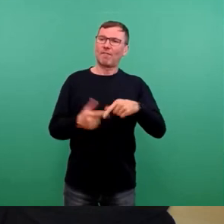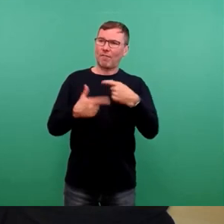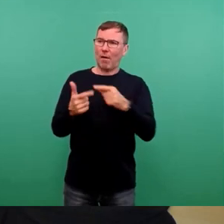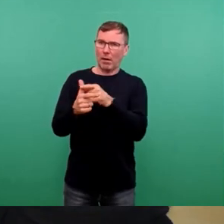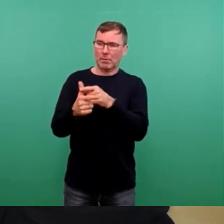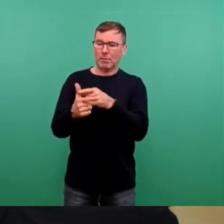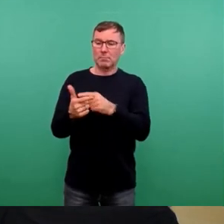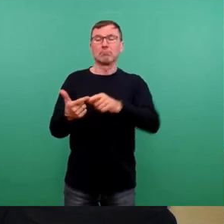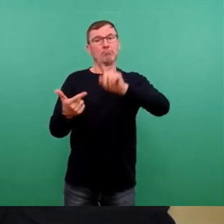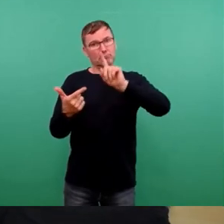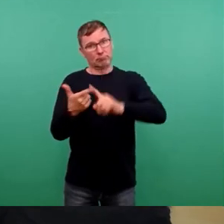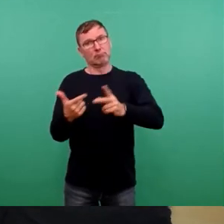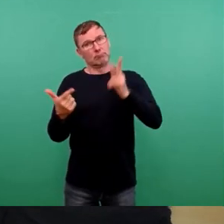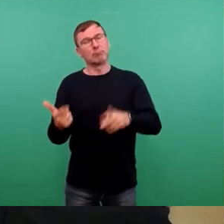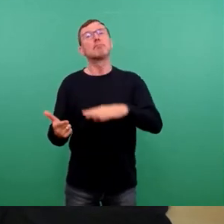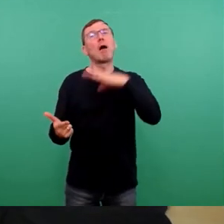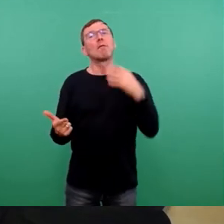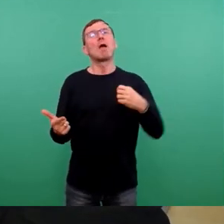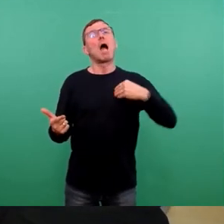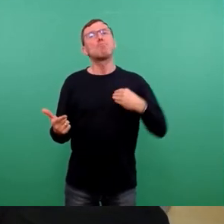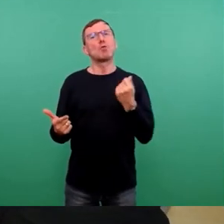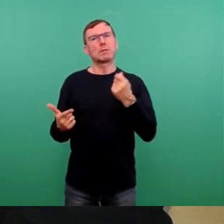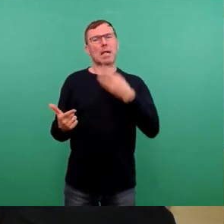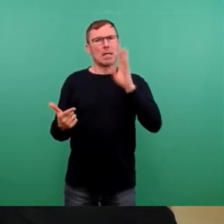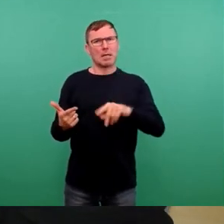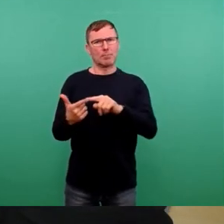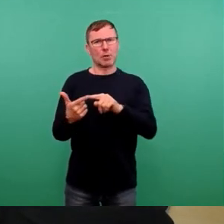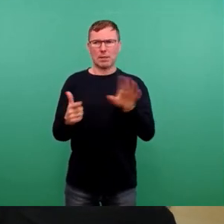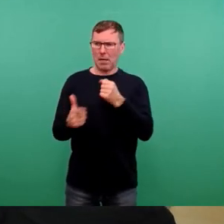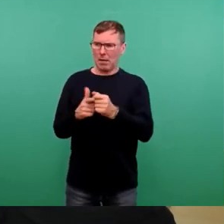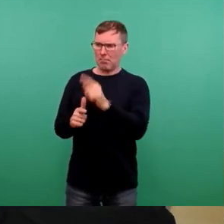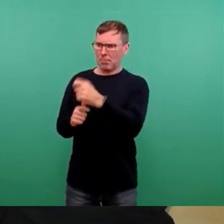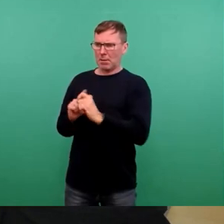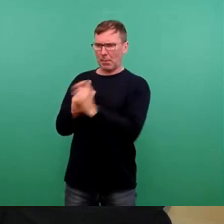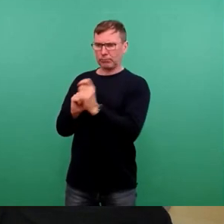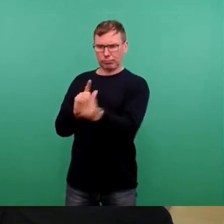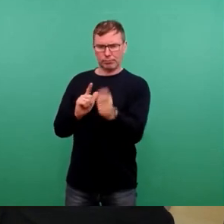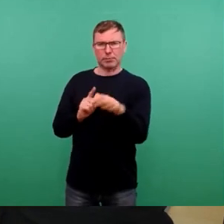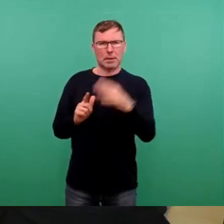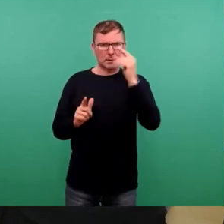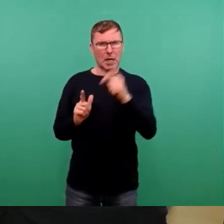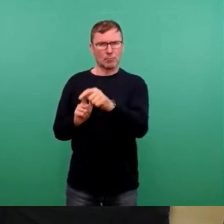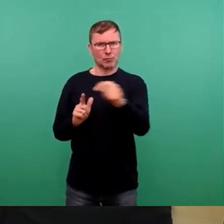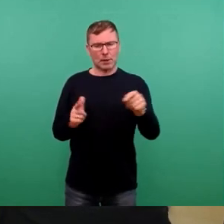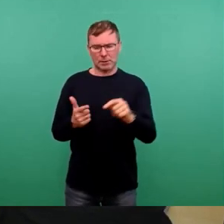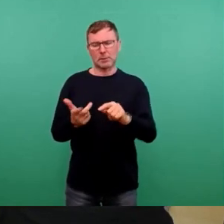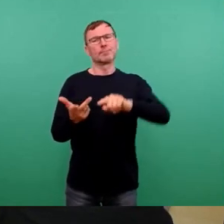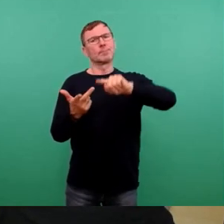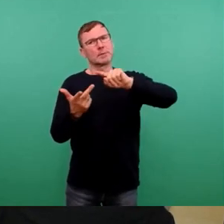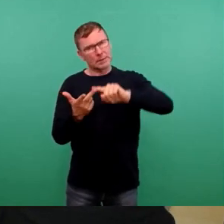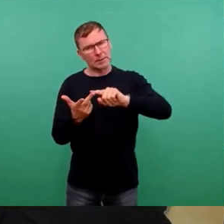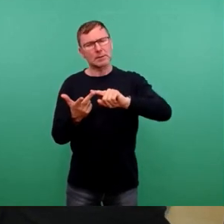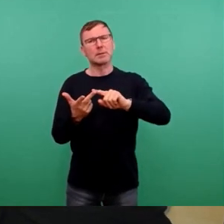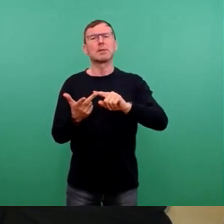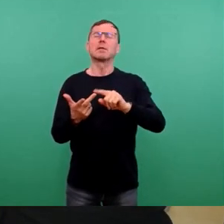Bußgeldbescheide wurden auf Grundlage dieses Gesetzes gegenüber Mitarbeitern der Landeshauptstadt Dresden verhängt und drittens, darauf